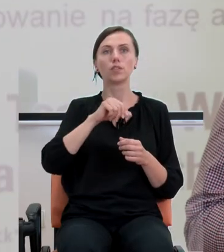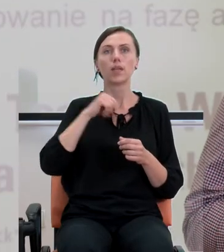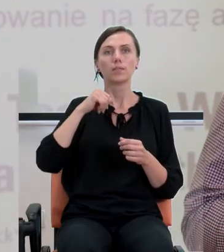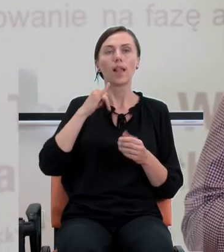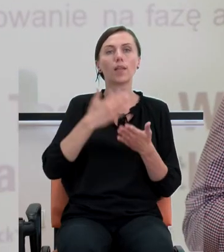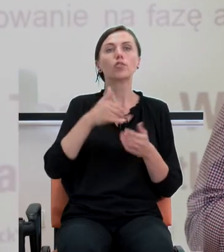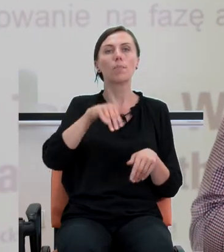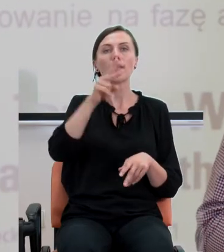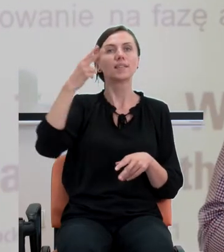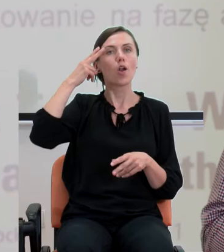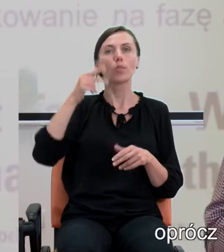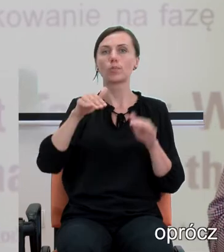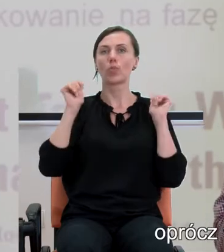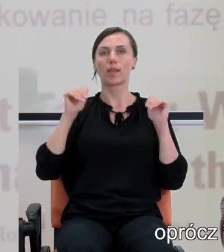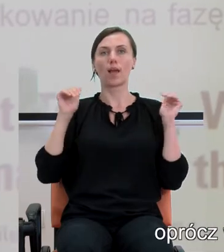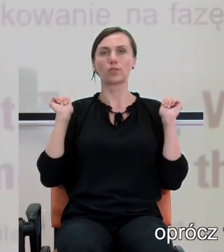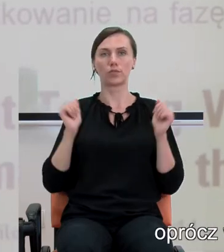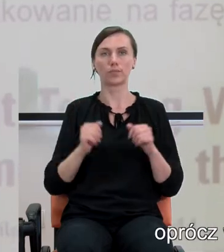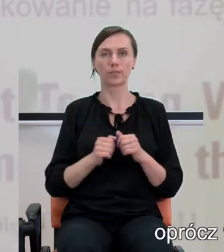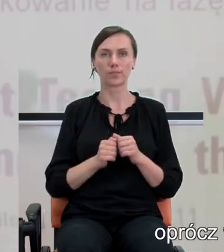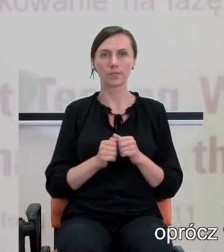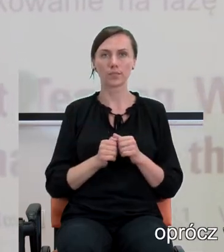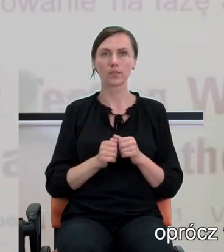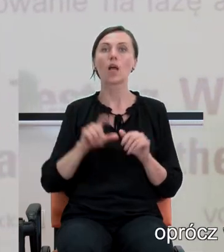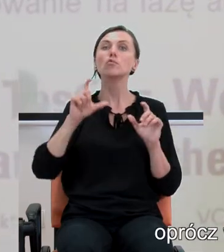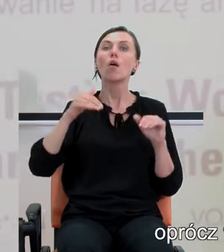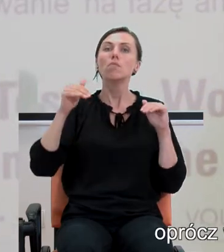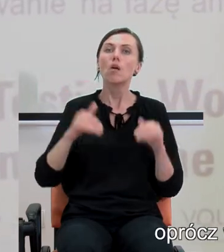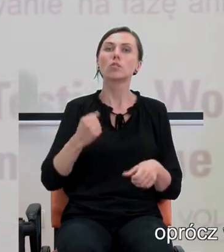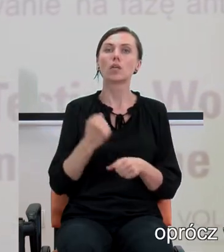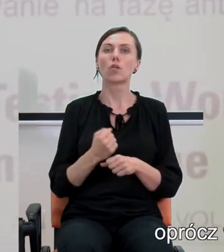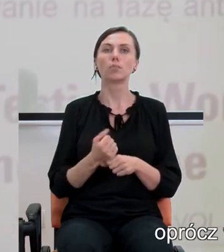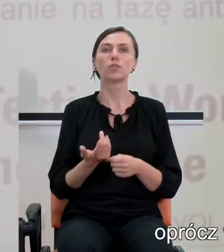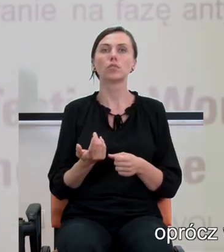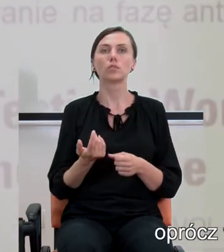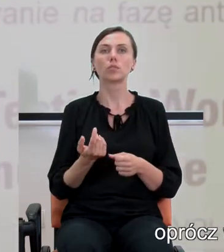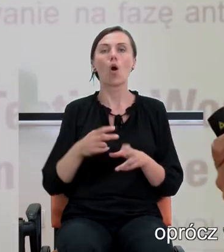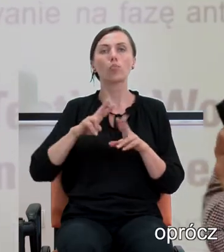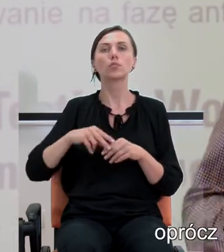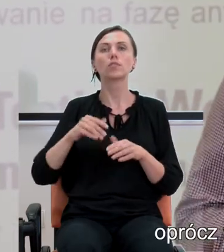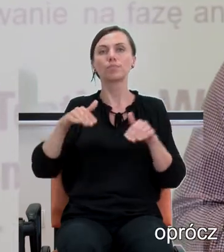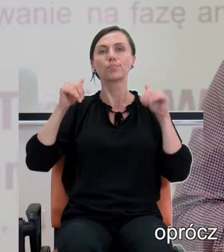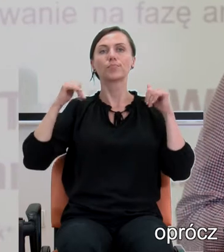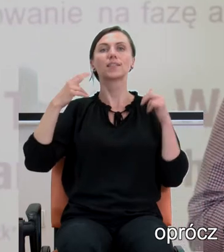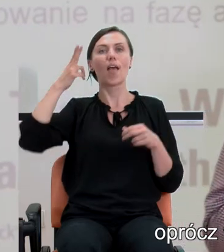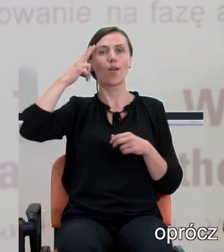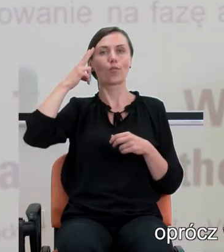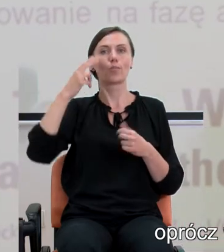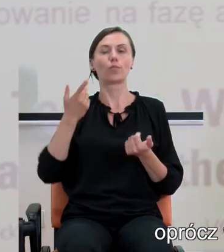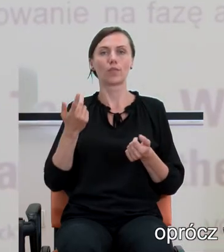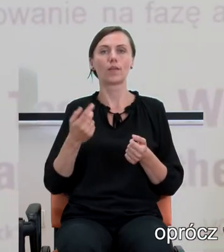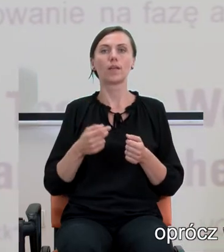stereotypów wystrzegać. Proszę Państwa, co można zrobić oprócz, no, wystrzegania się stereotypów?